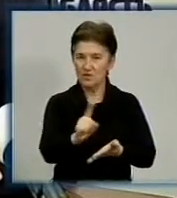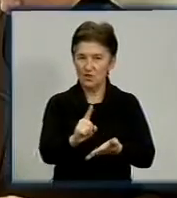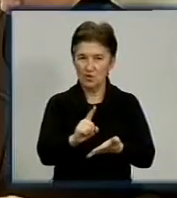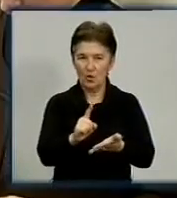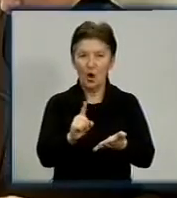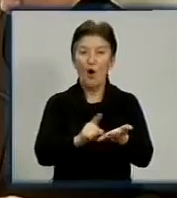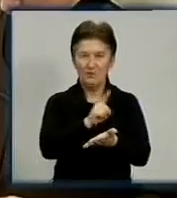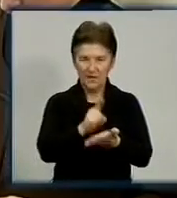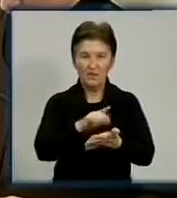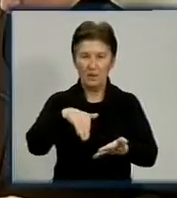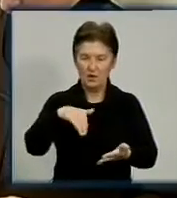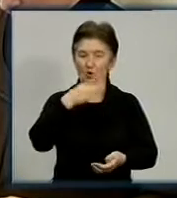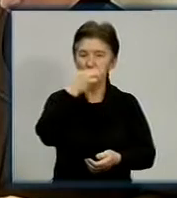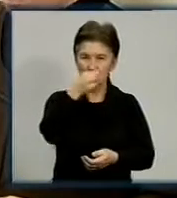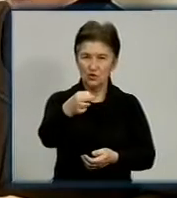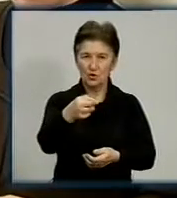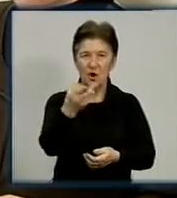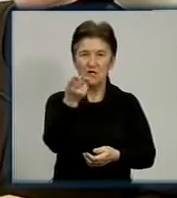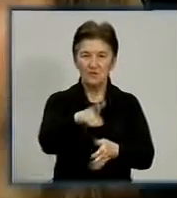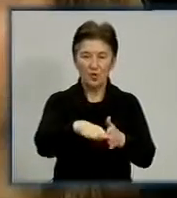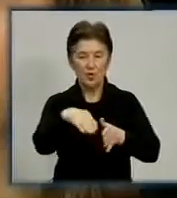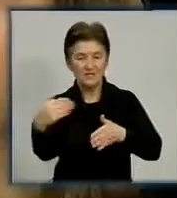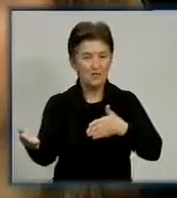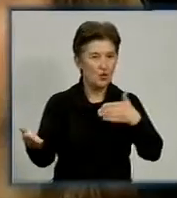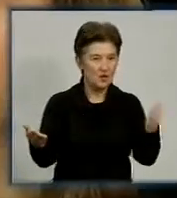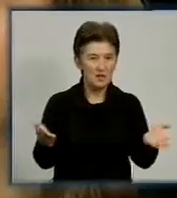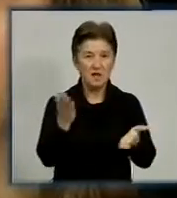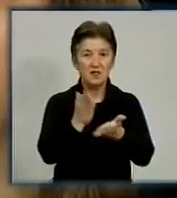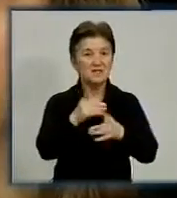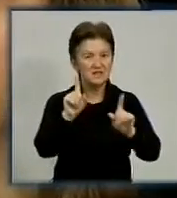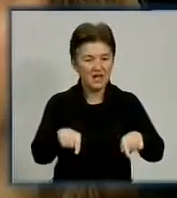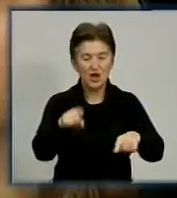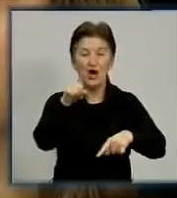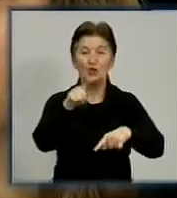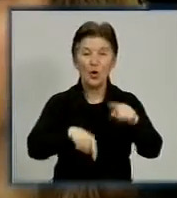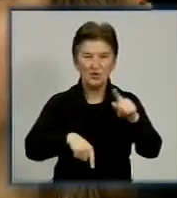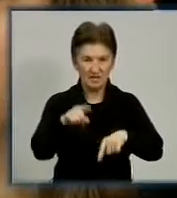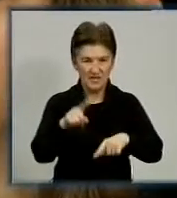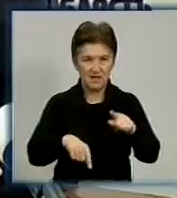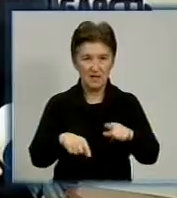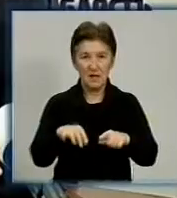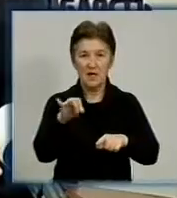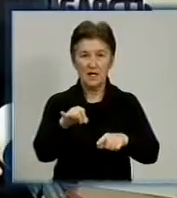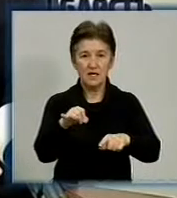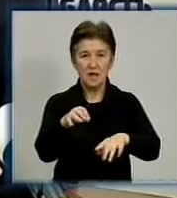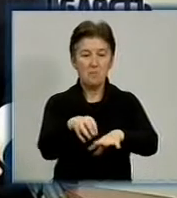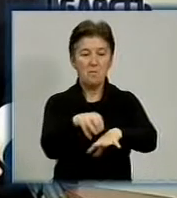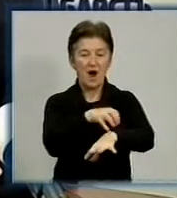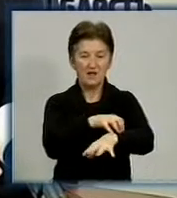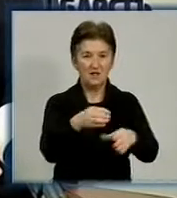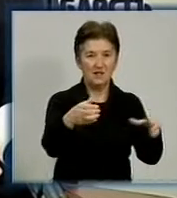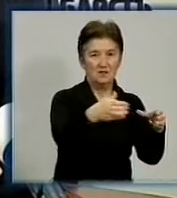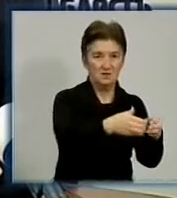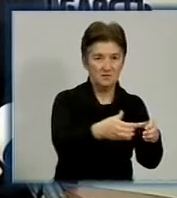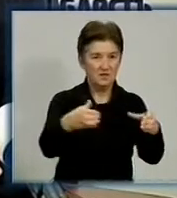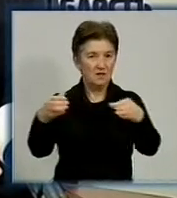'язково вам доповім, з обох сторон беруть участь навіть родичі. І партії, і майданти